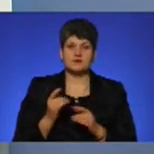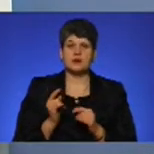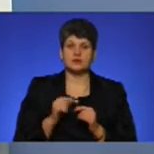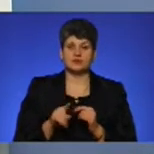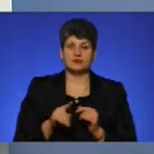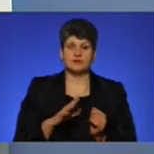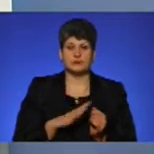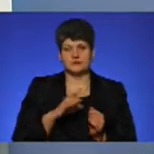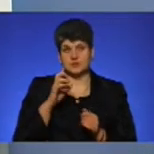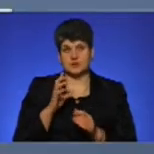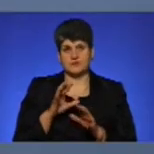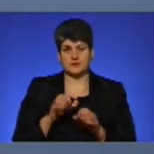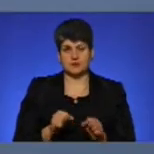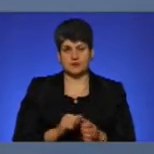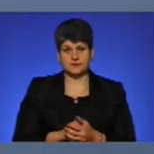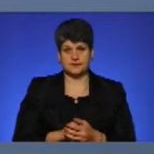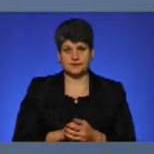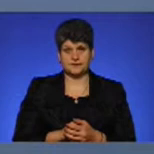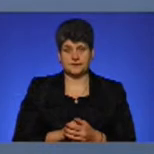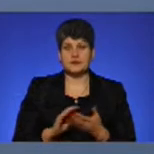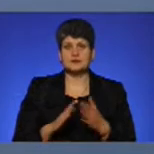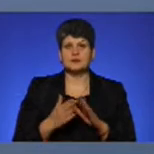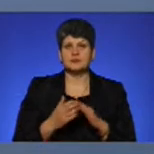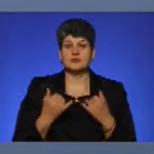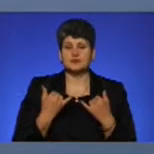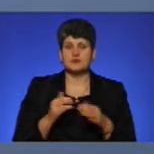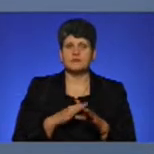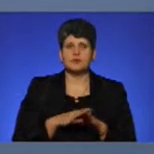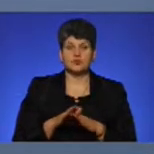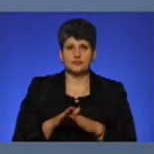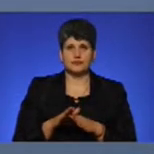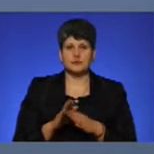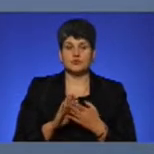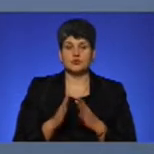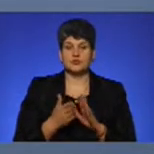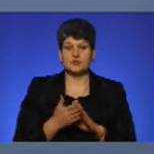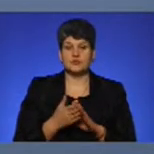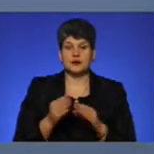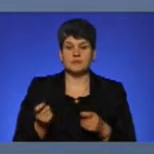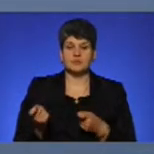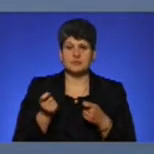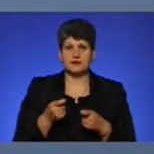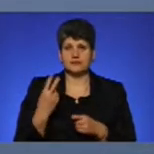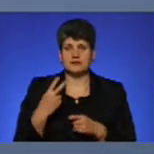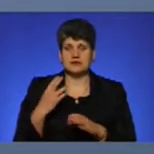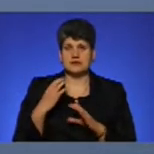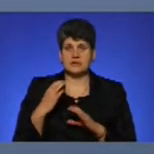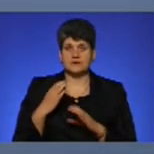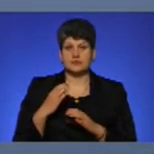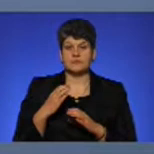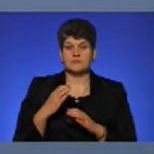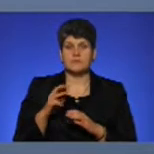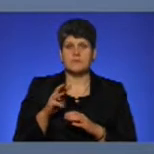вони були в комунальній власності? Станом на сьогодні виконується договір на поставку 20 автобусів марки